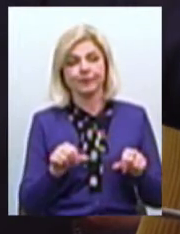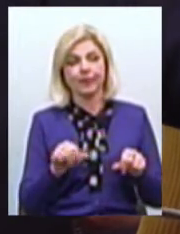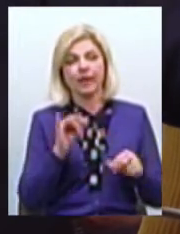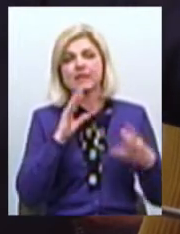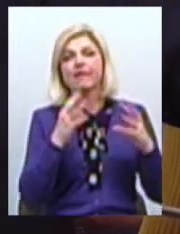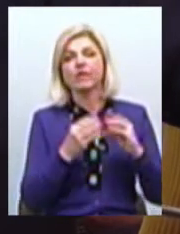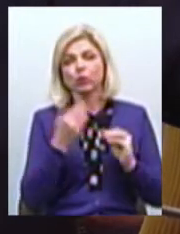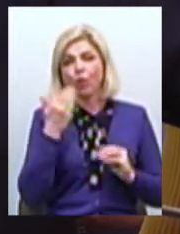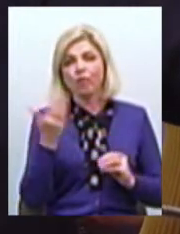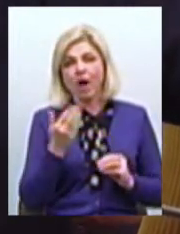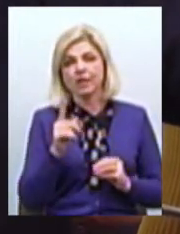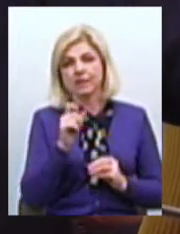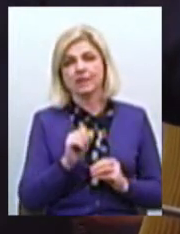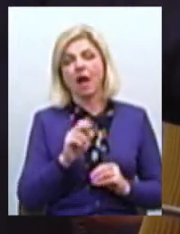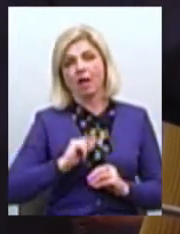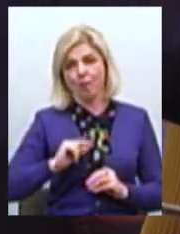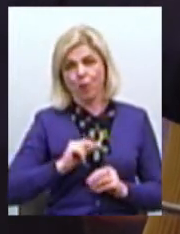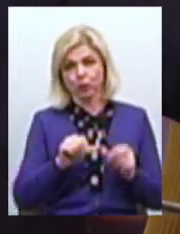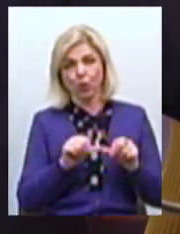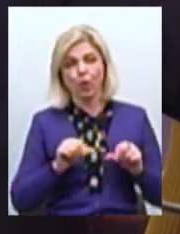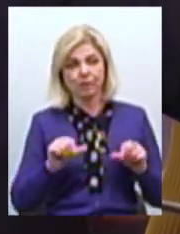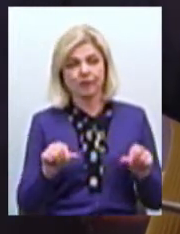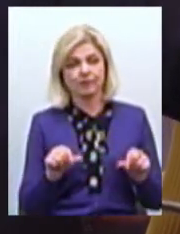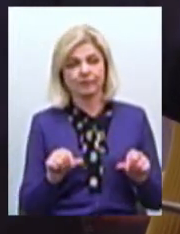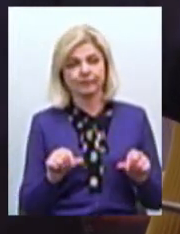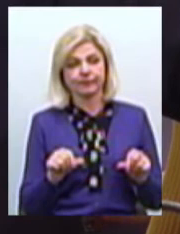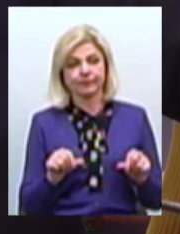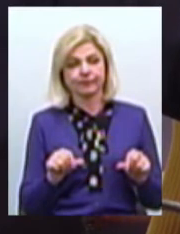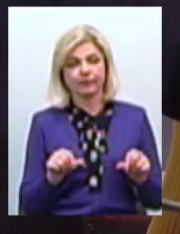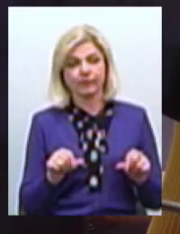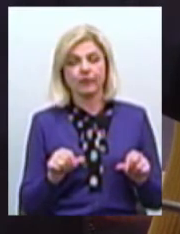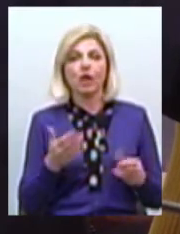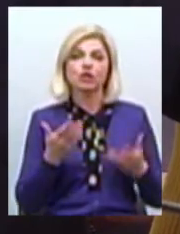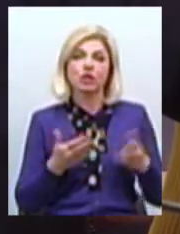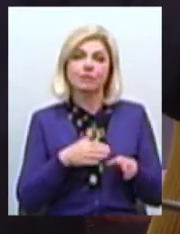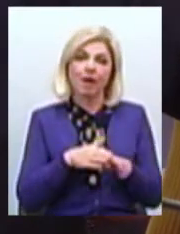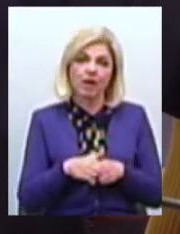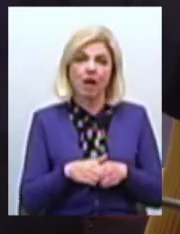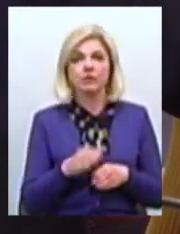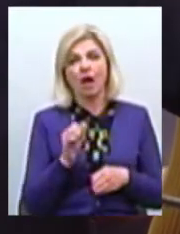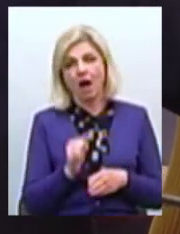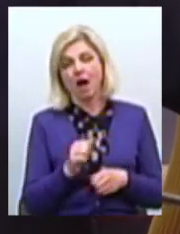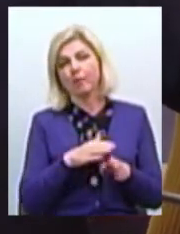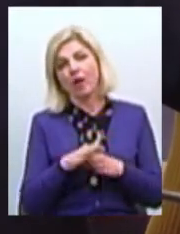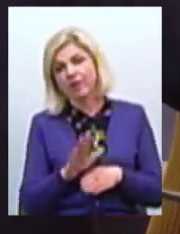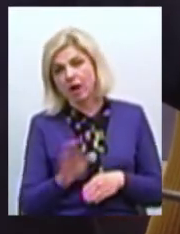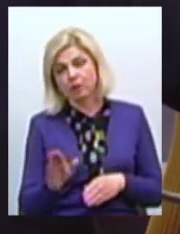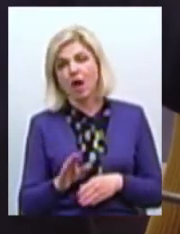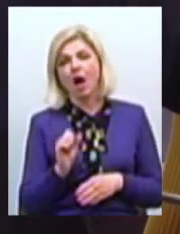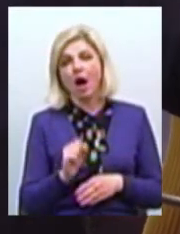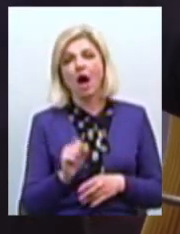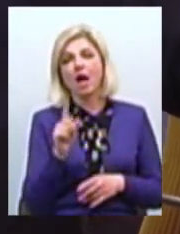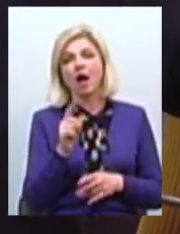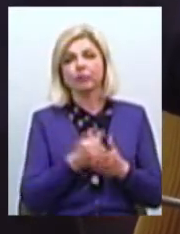за роботу саме комісії Ми підготуємося І потім робіть писати, чи справляюся, ні А пов'язати це з моїм призначенням, якого ще немає